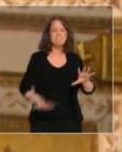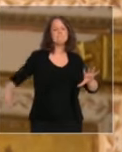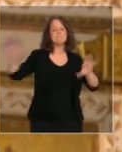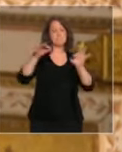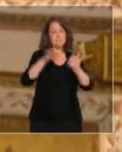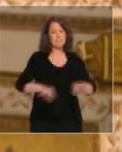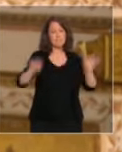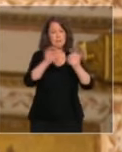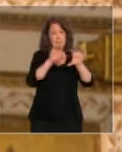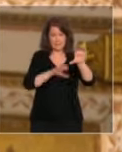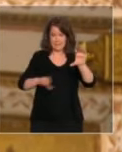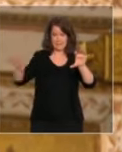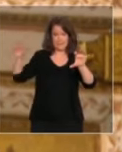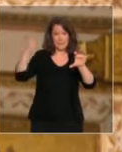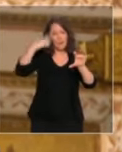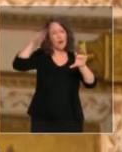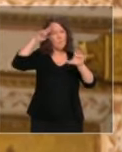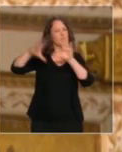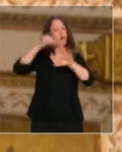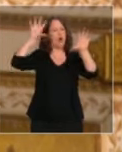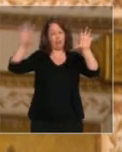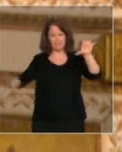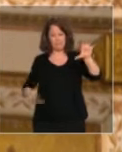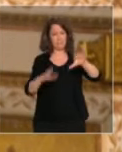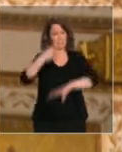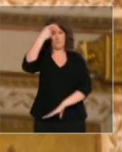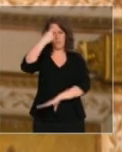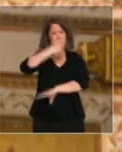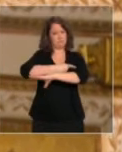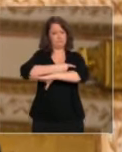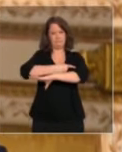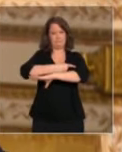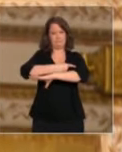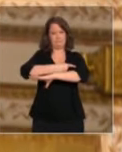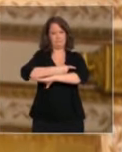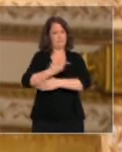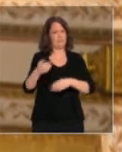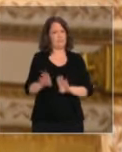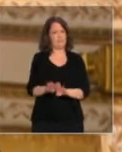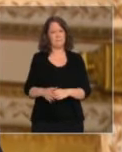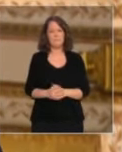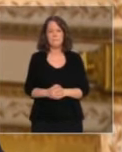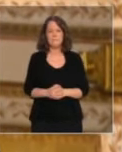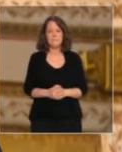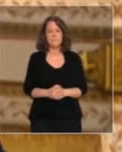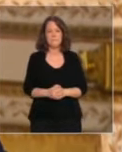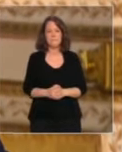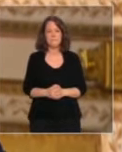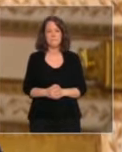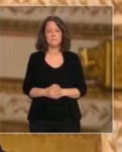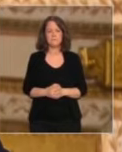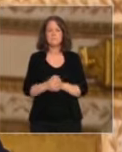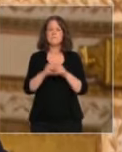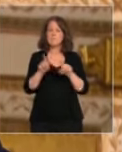non européens resteront fermées. Nous déploierons ensuite tous les moyens